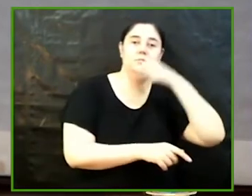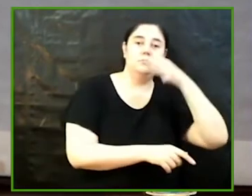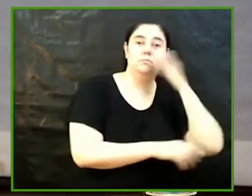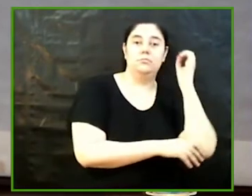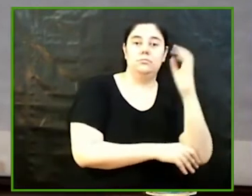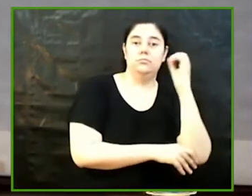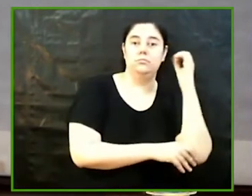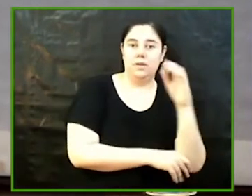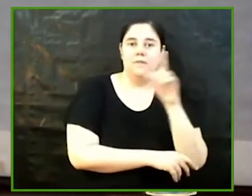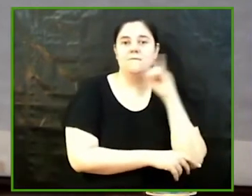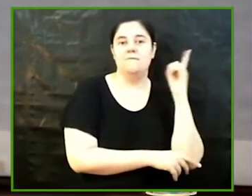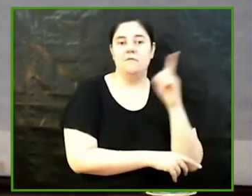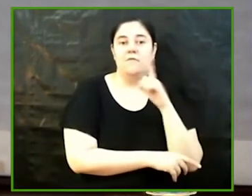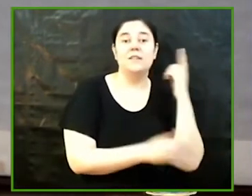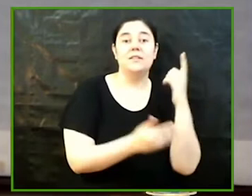Endavant, Ester.